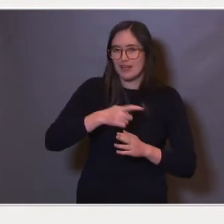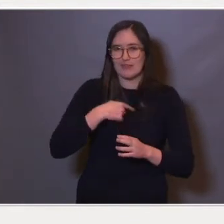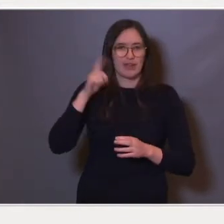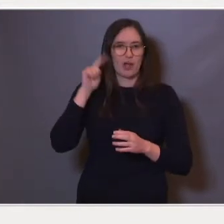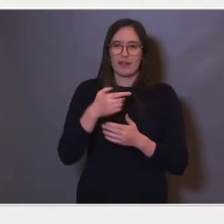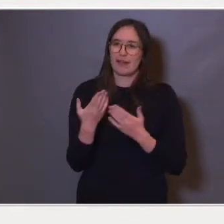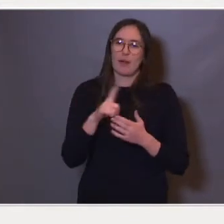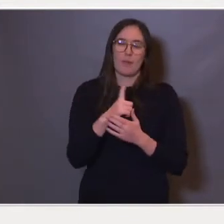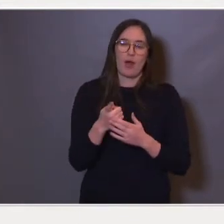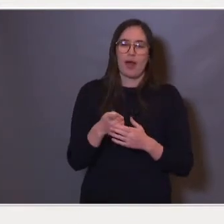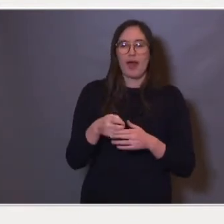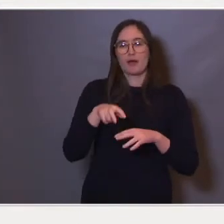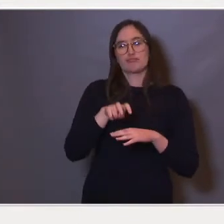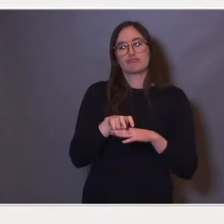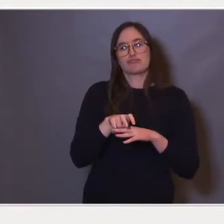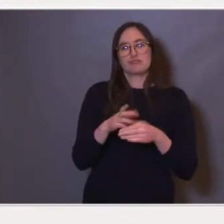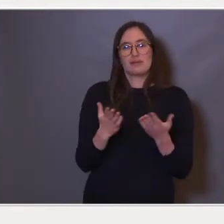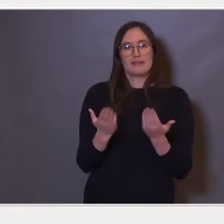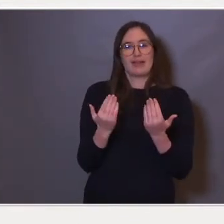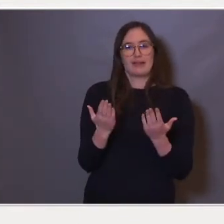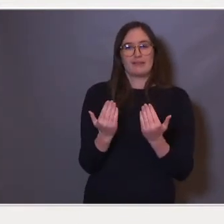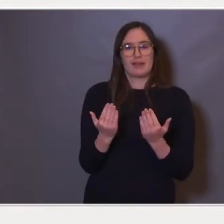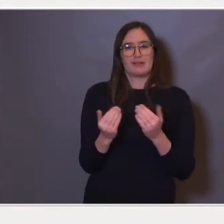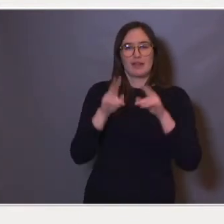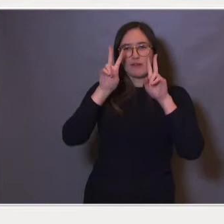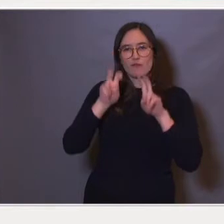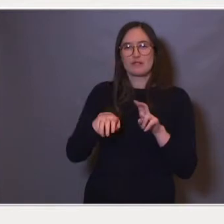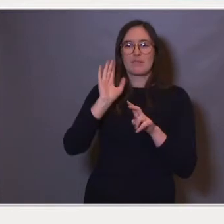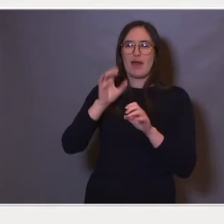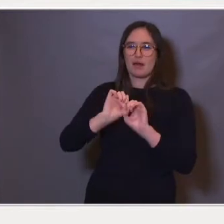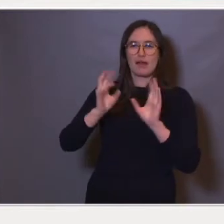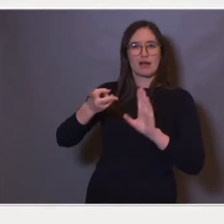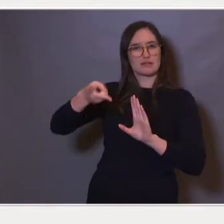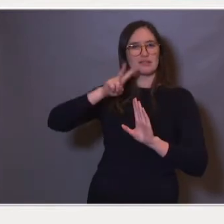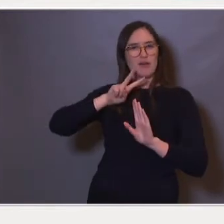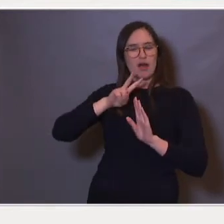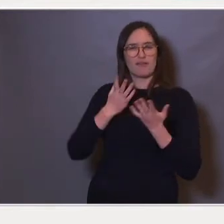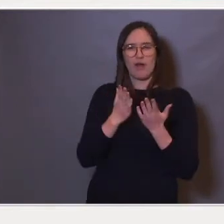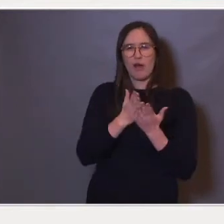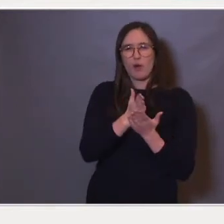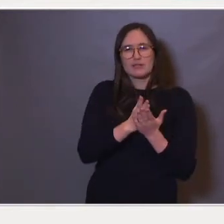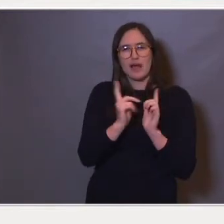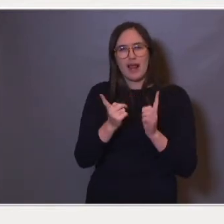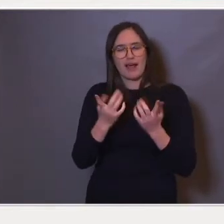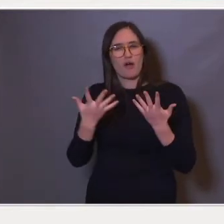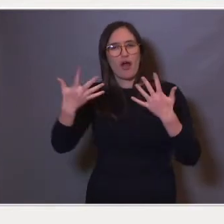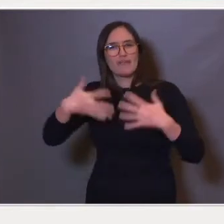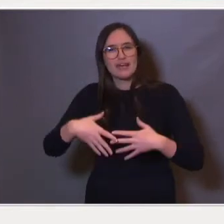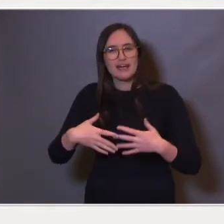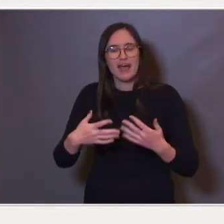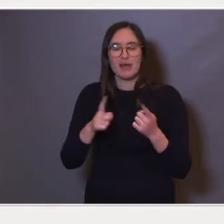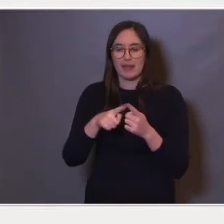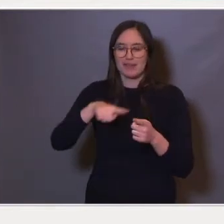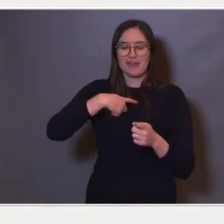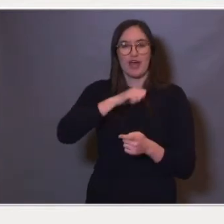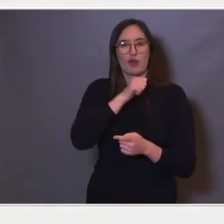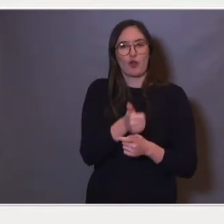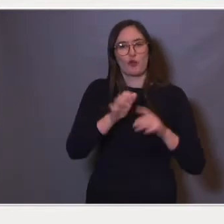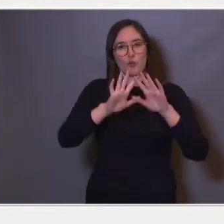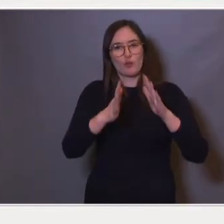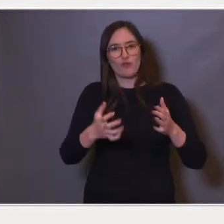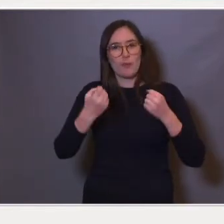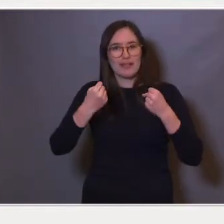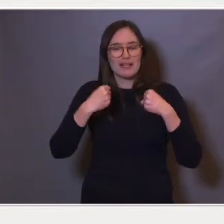vente på at det kommer forskning som svarer klarere på hva som virker, eller hva som er årsakene. Men det betyr at vi må utforme